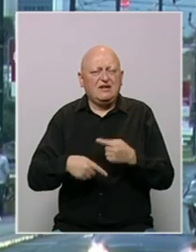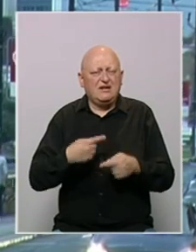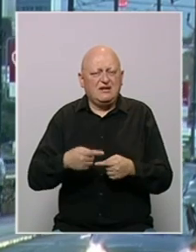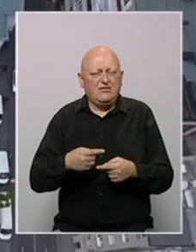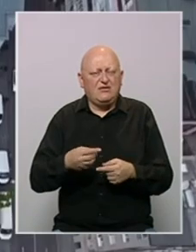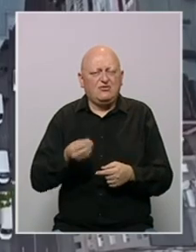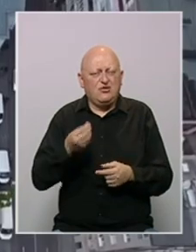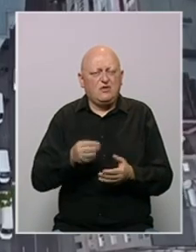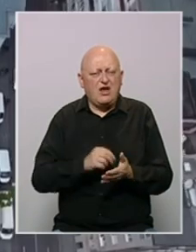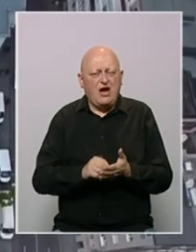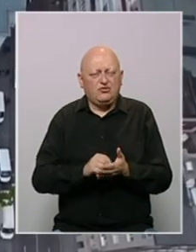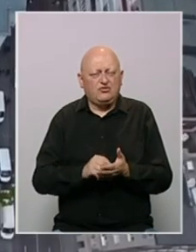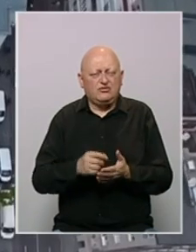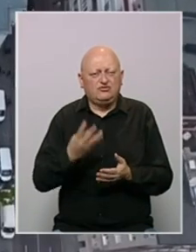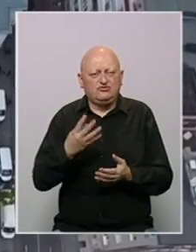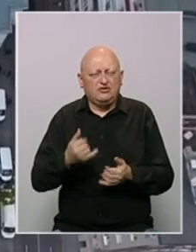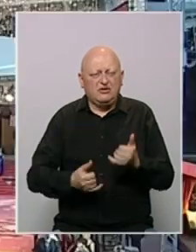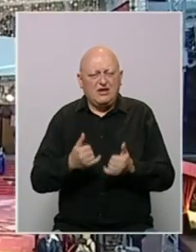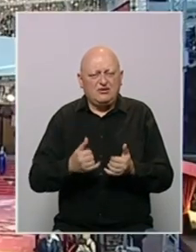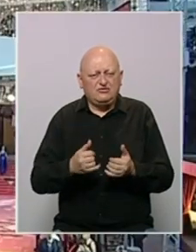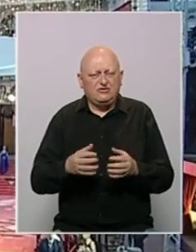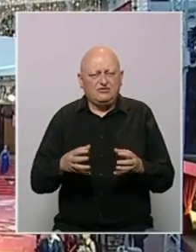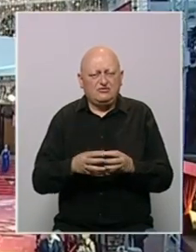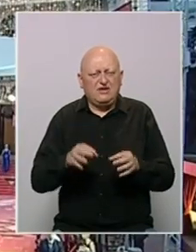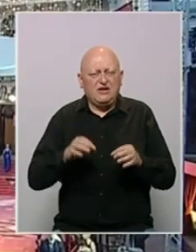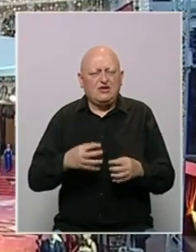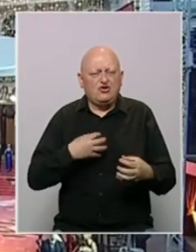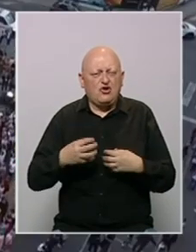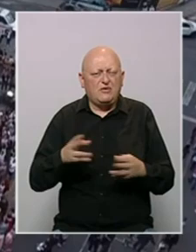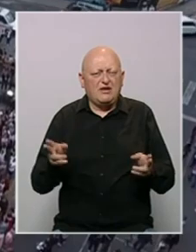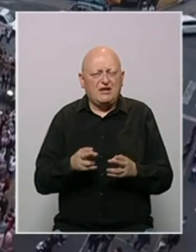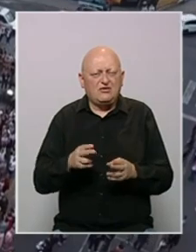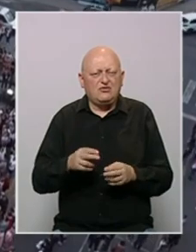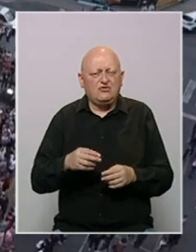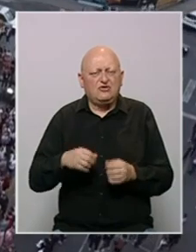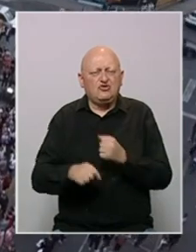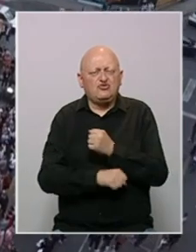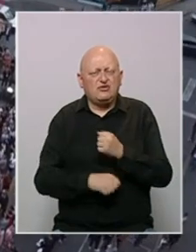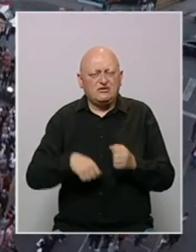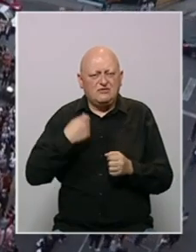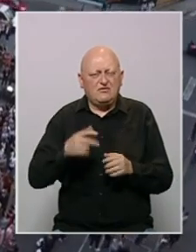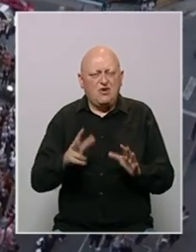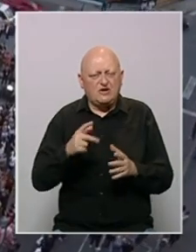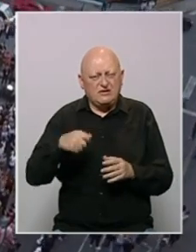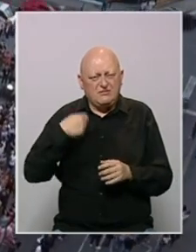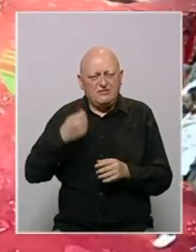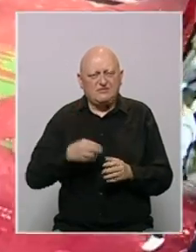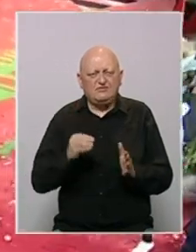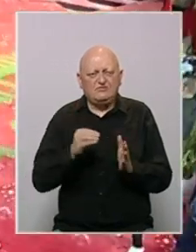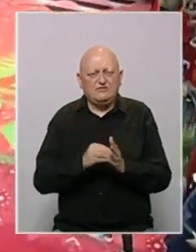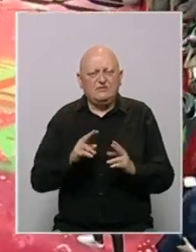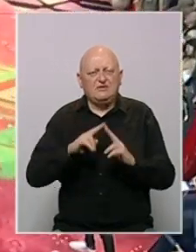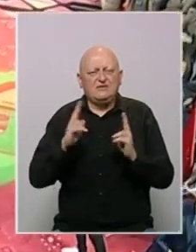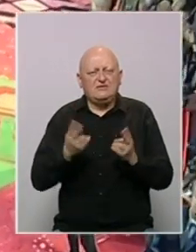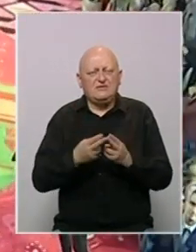zrelih autora. U četiri tagmičarske selekcije igranog dokumentarnog kratkog i studenskog filma 18 filmova će zabilježiti